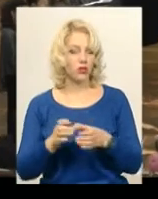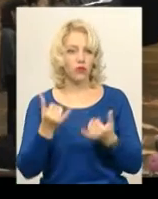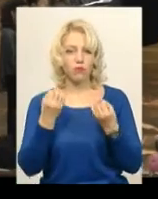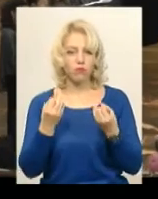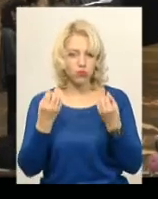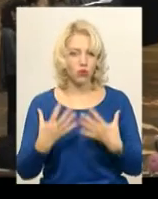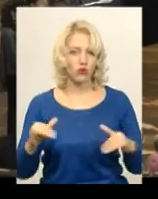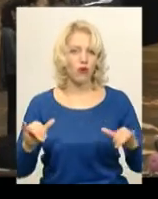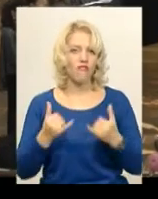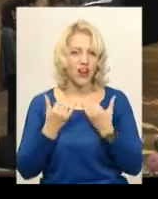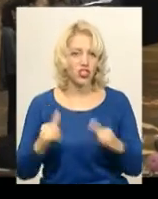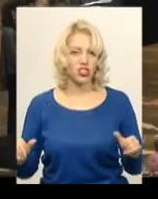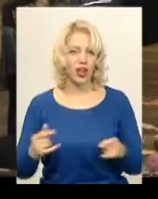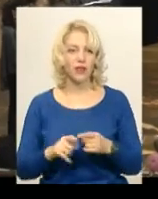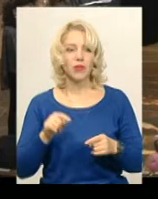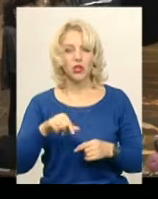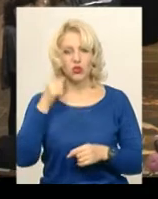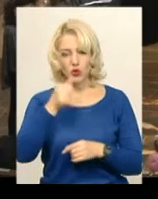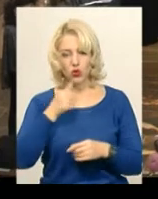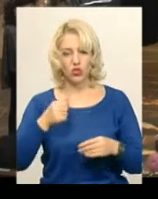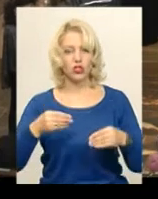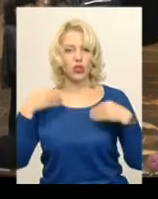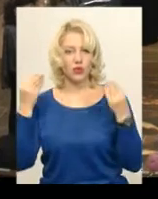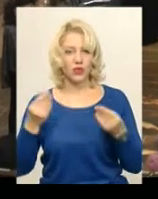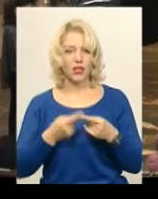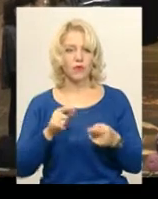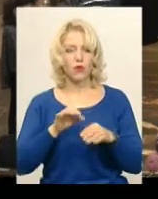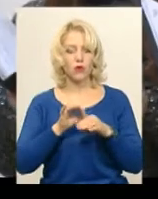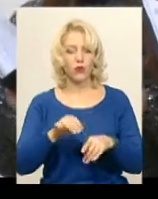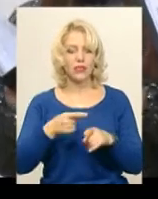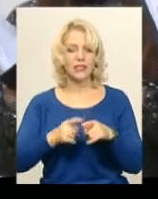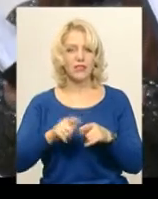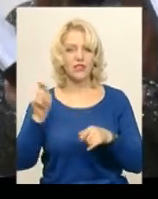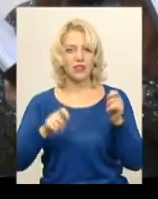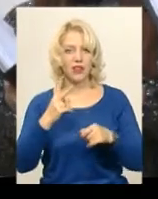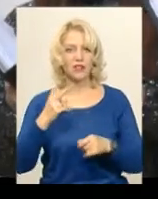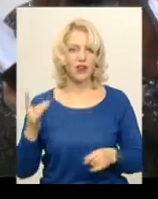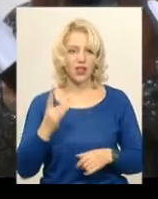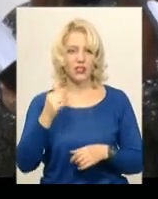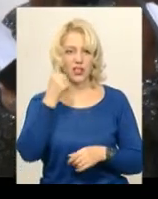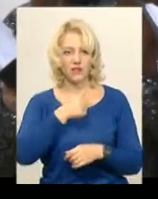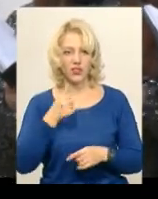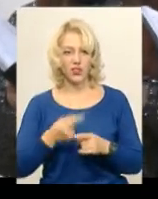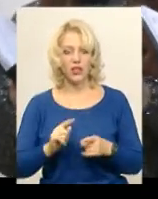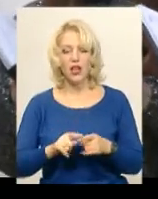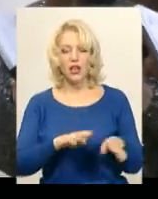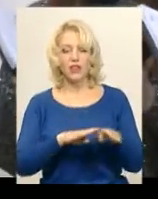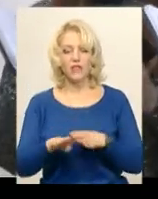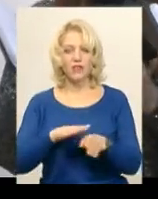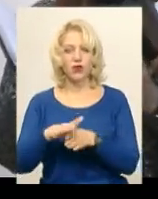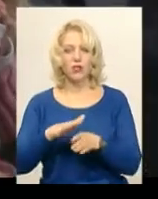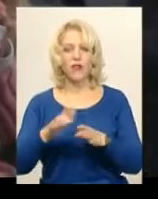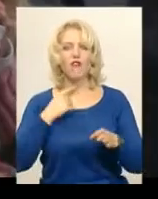Цьогорічна співвача асамблея – ювілейна. Фестиваль проходить раз на два роки. За словами організатора Ігоря Цмура, рівень виконавства